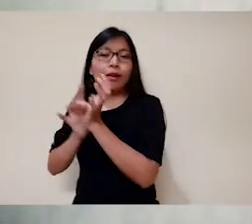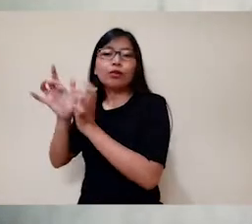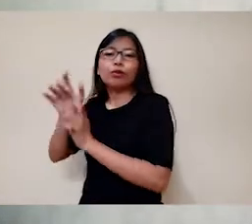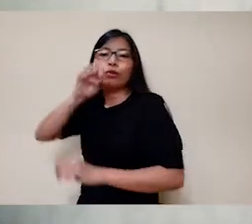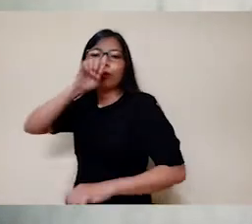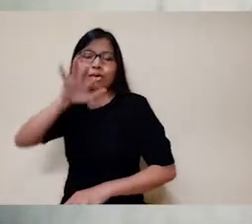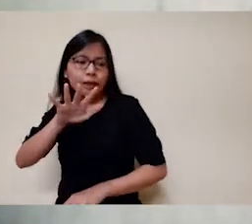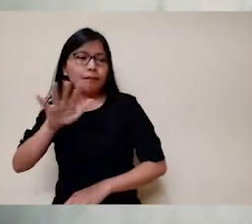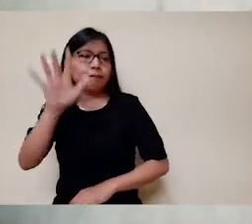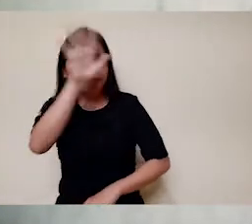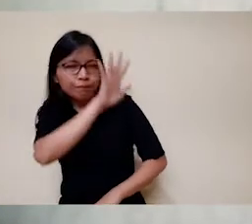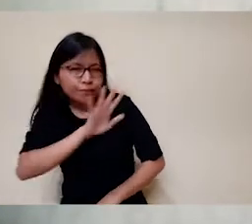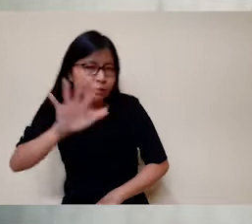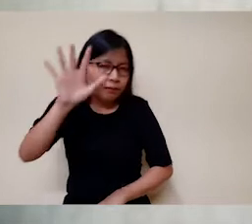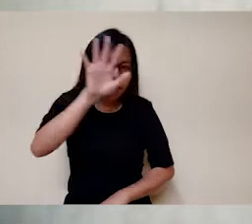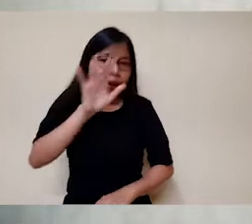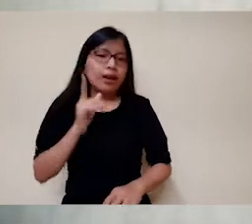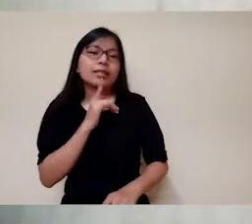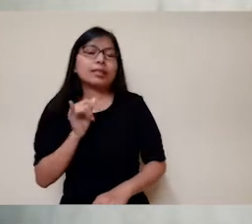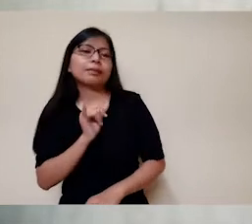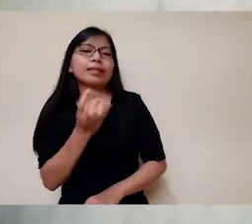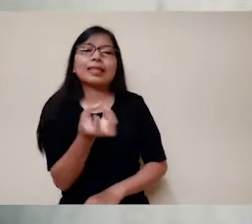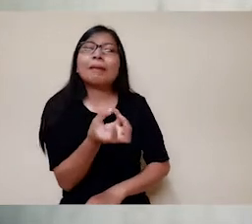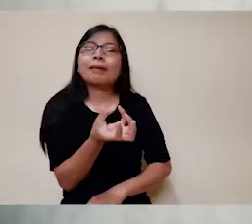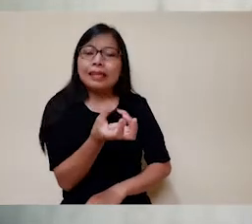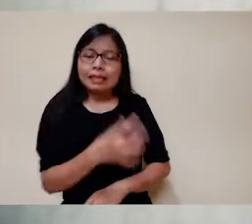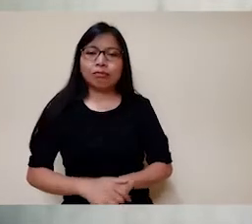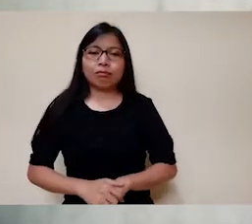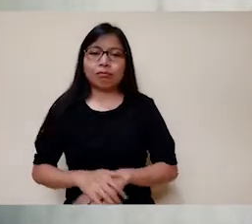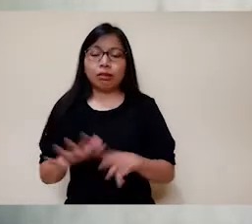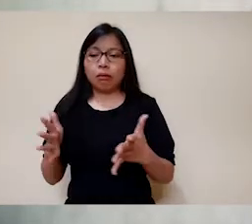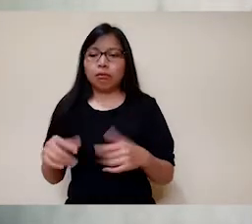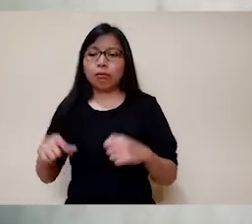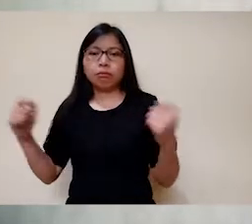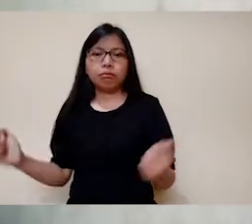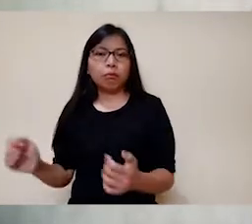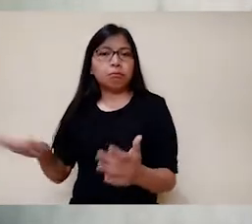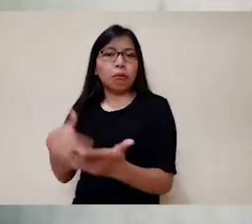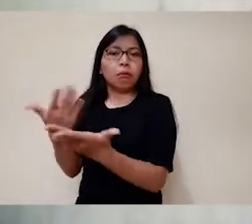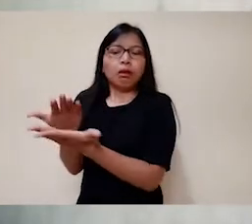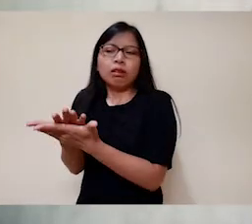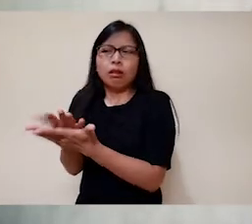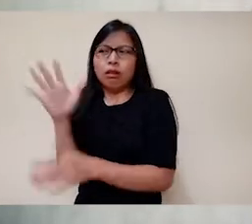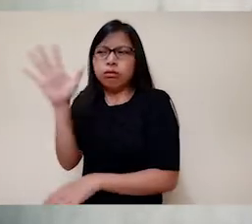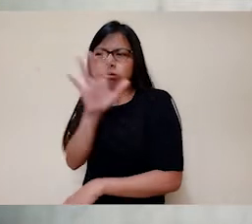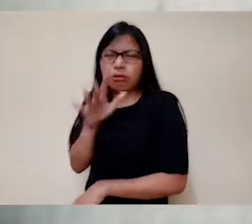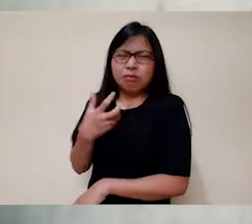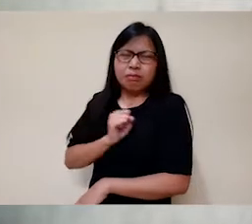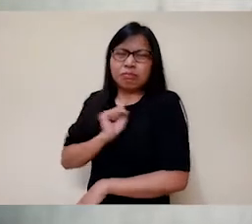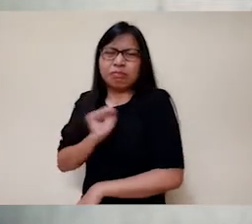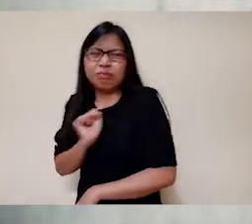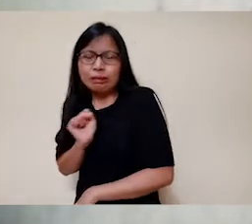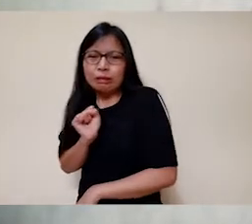baru. Kematian tidak sesuram cara yang lama di dalam Kristus. Sebab kematian memberi pengharapan yang baru.